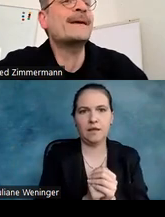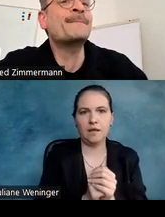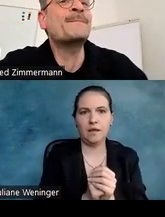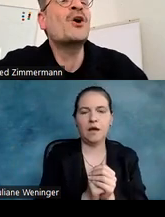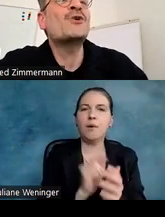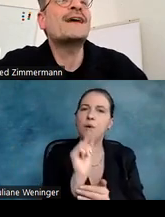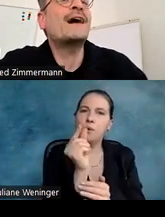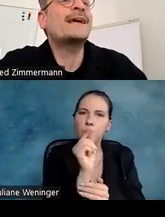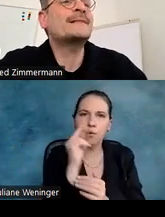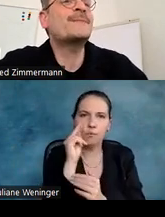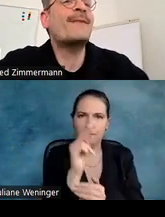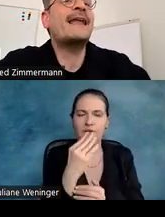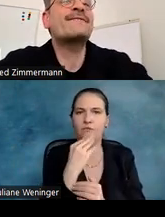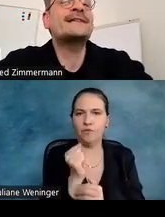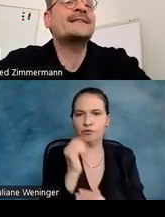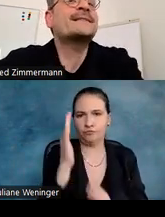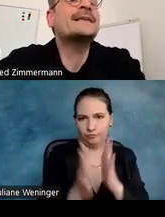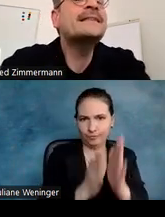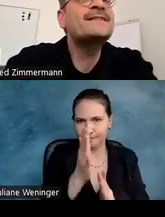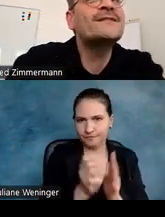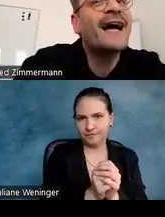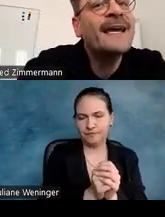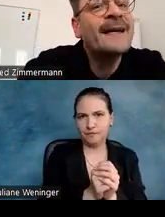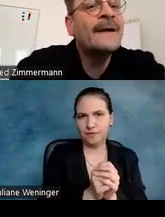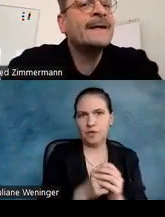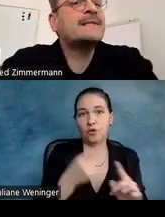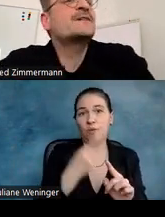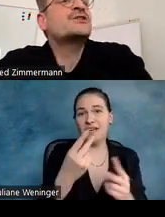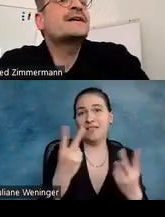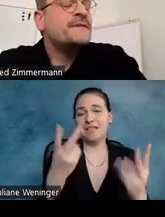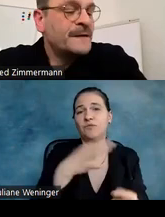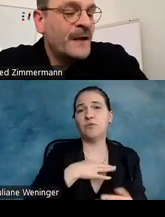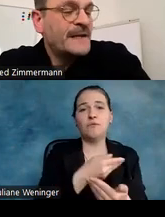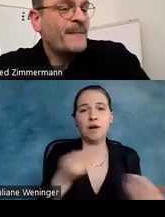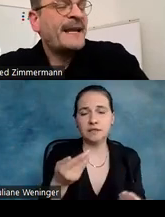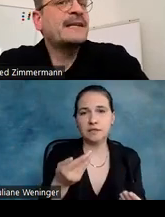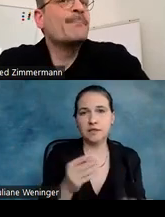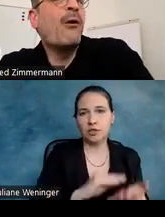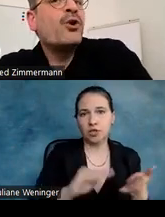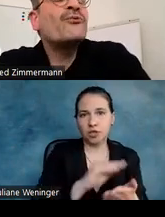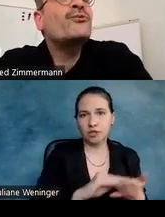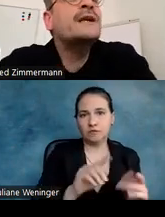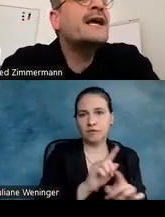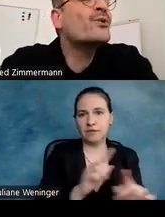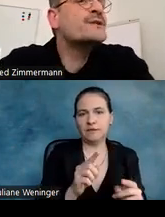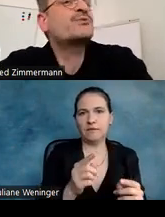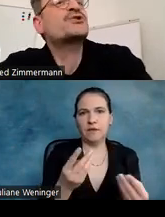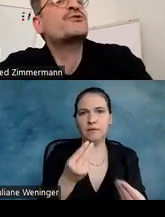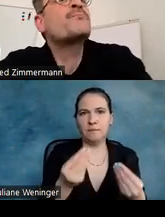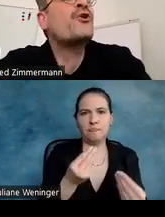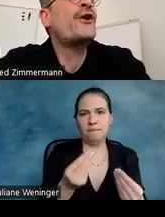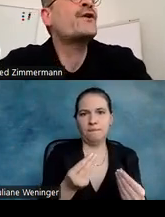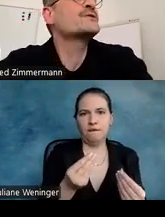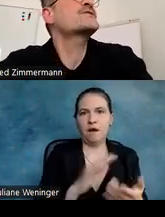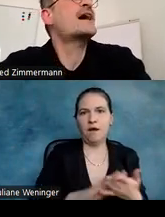Überblick geben. Und dabei ist mir am allerwichtigsten, Ihnen zu zeigen, dass wir Schriften nicht mehr nach einem Bauchgefühl in der Größe